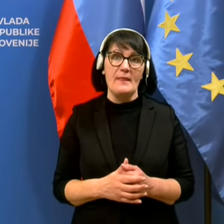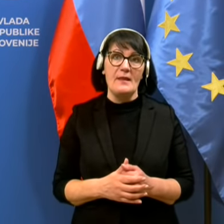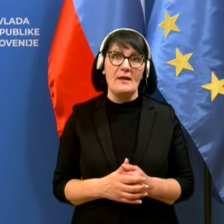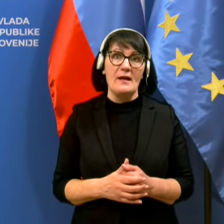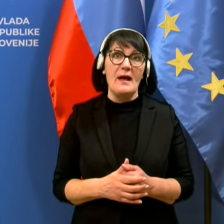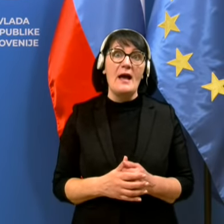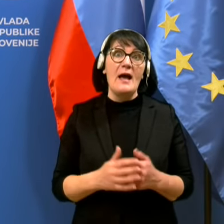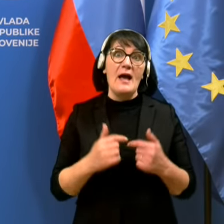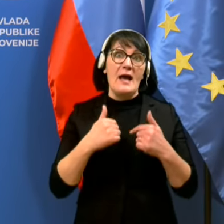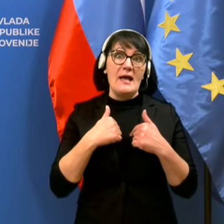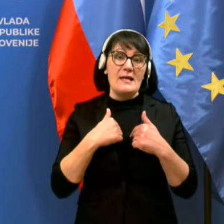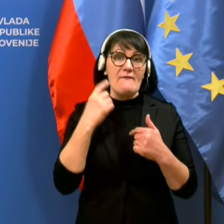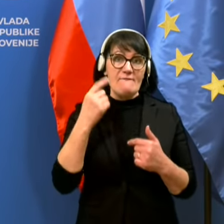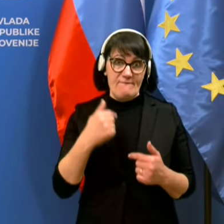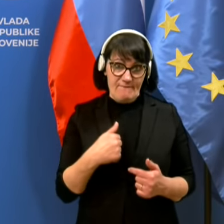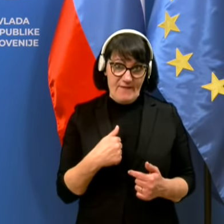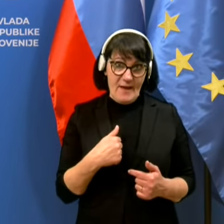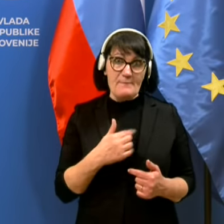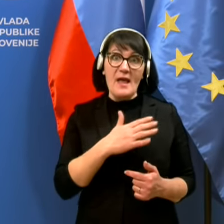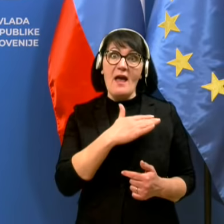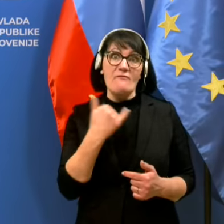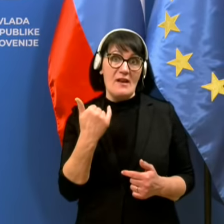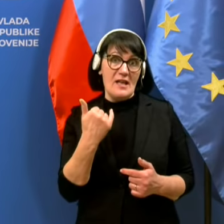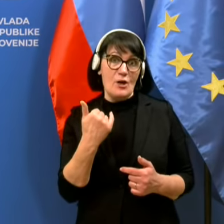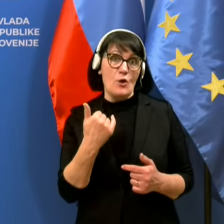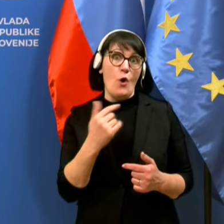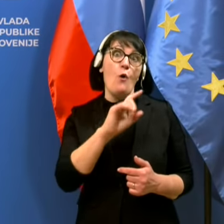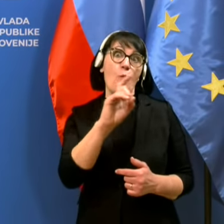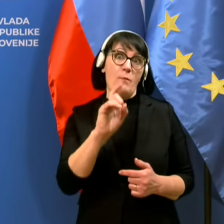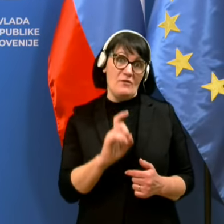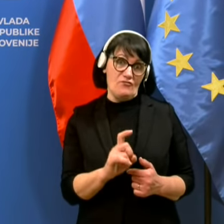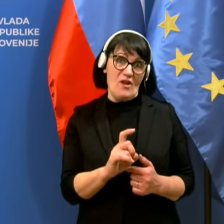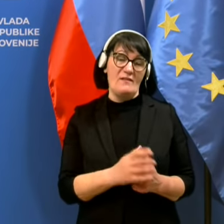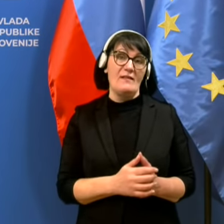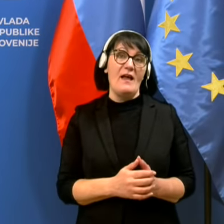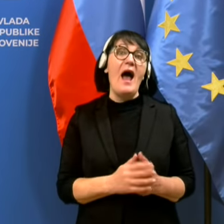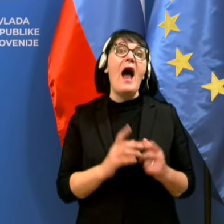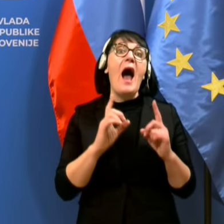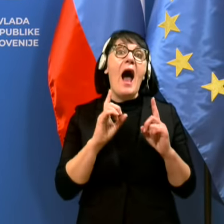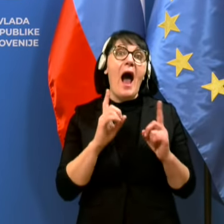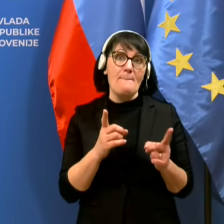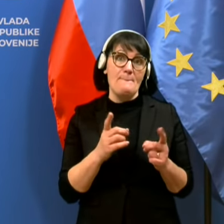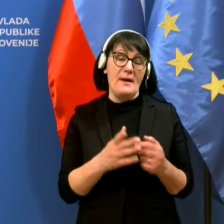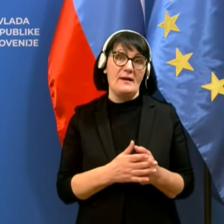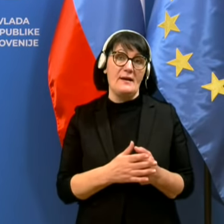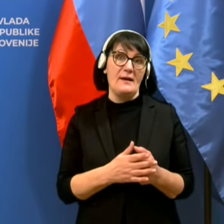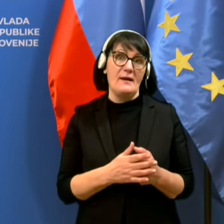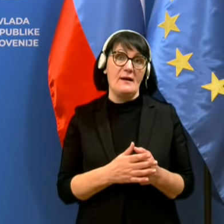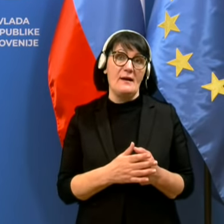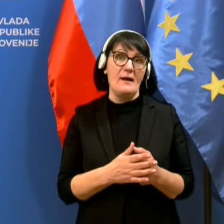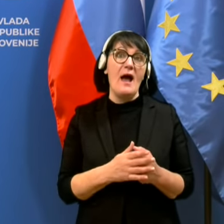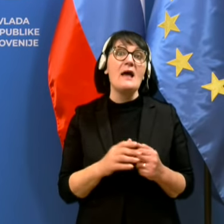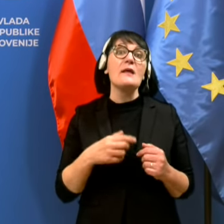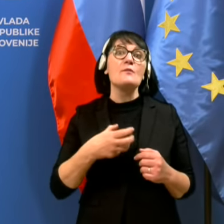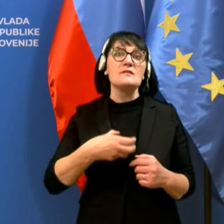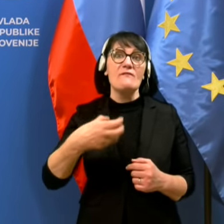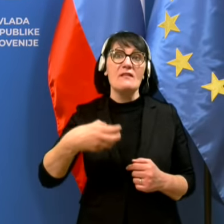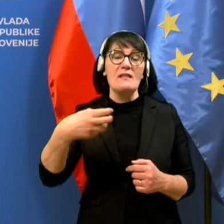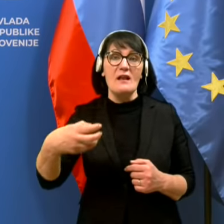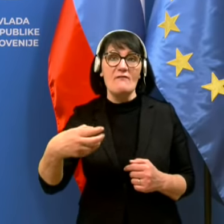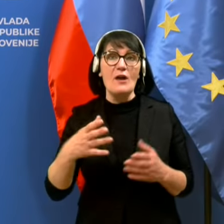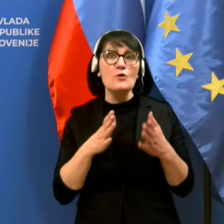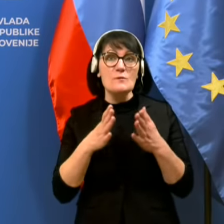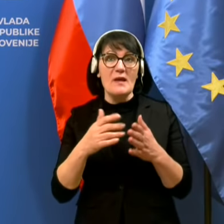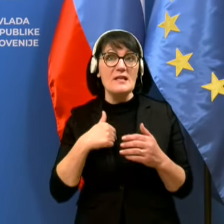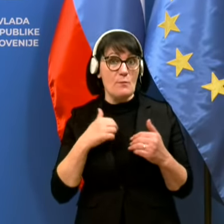jaz vem, da je zelo veliko konkretnih vprašanj, ampak, dajmo se v nadaljevanju v smer, res bom z